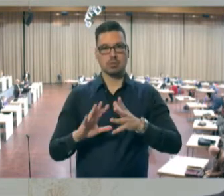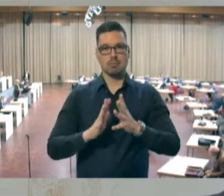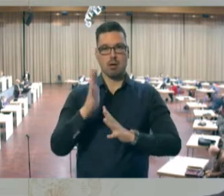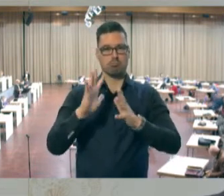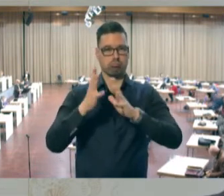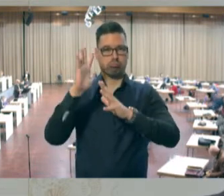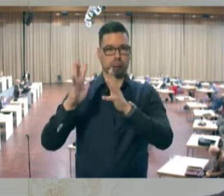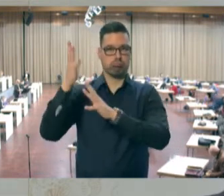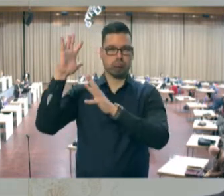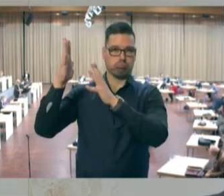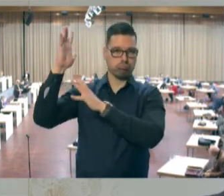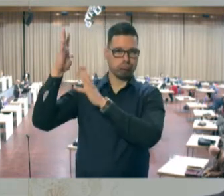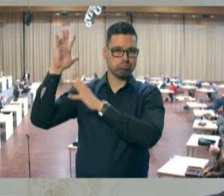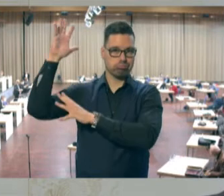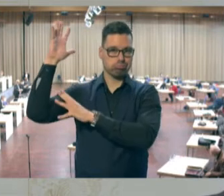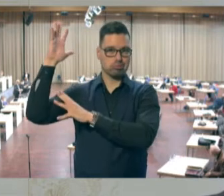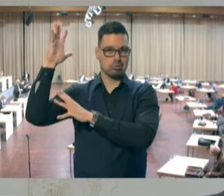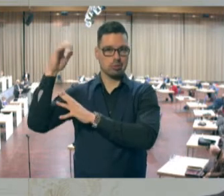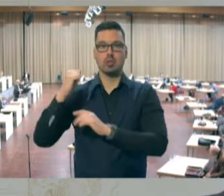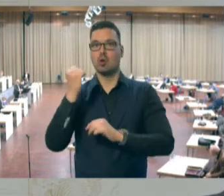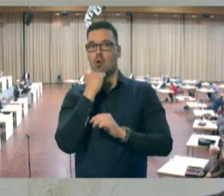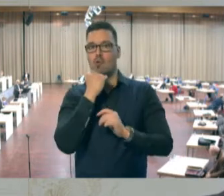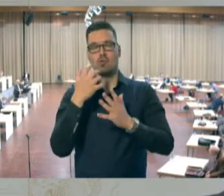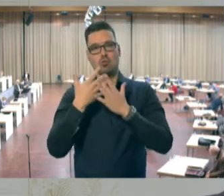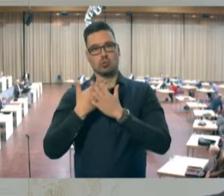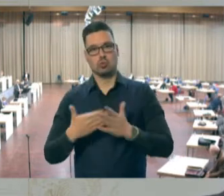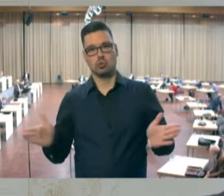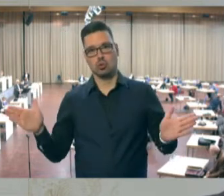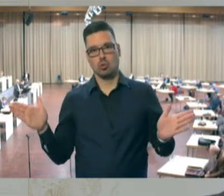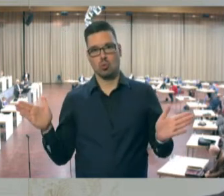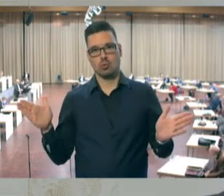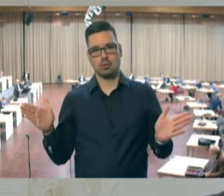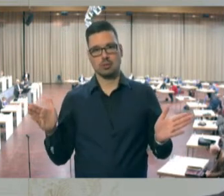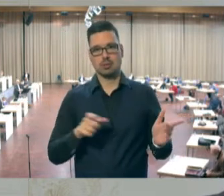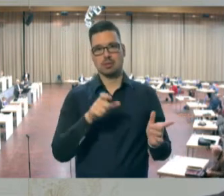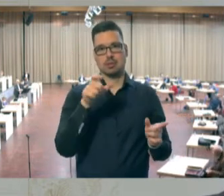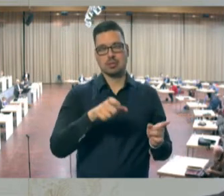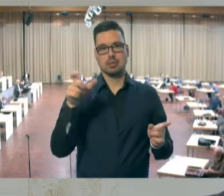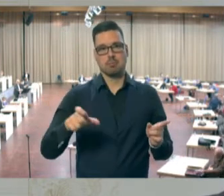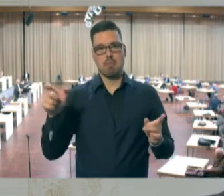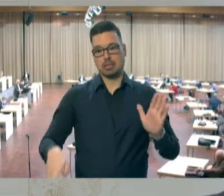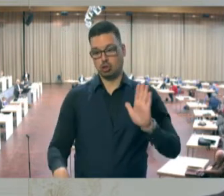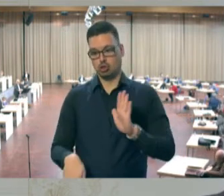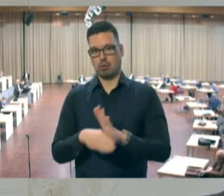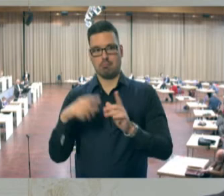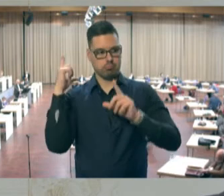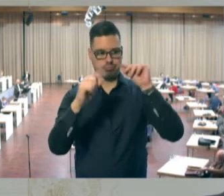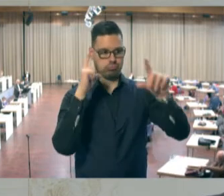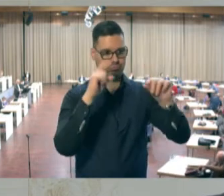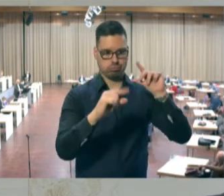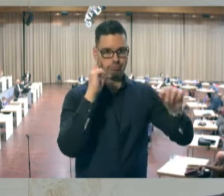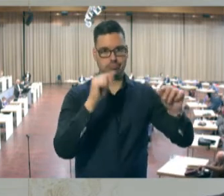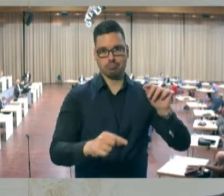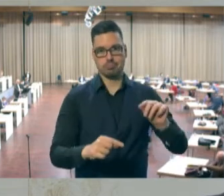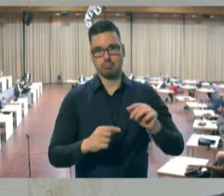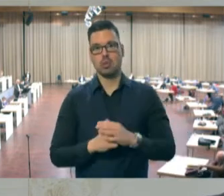riesengroß, hoffnungslos, weicht der Mensch der Götterstärke, müßig sieht er seine Werke